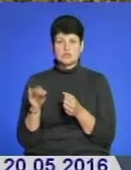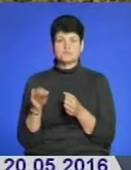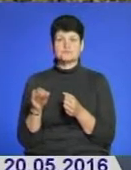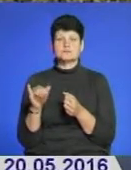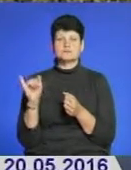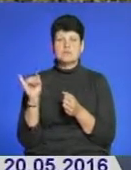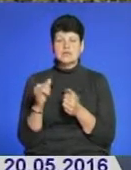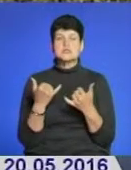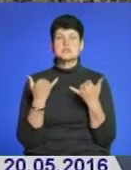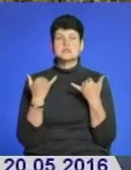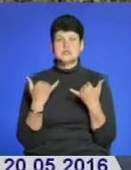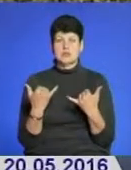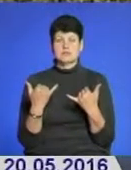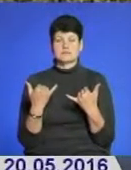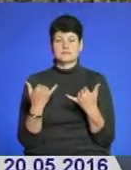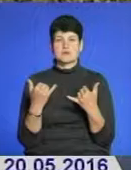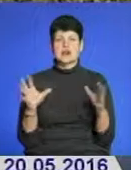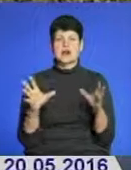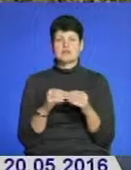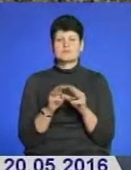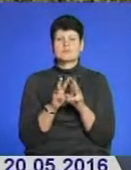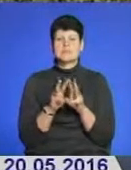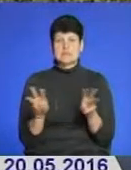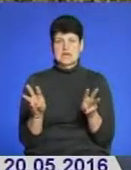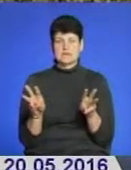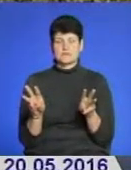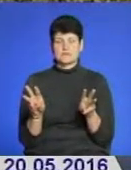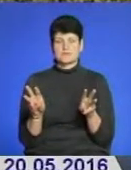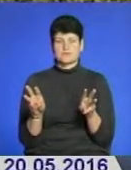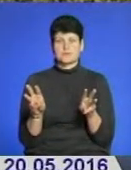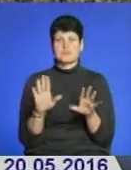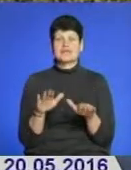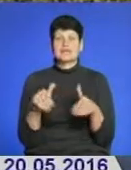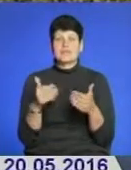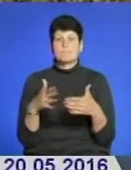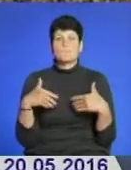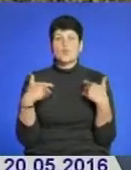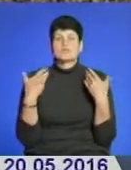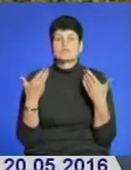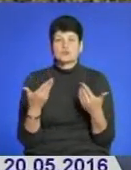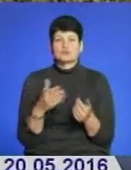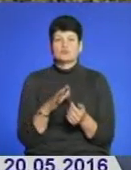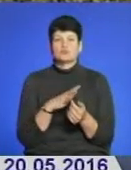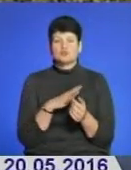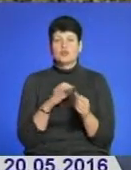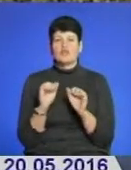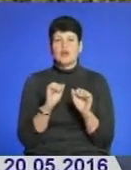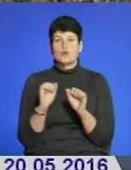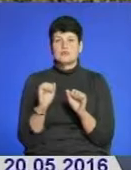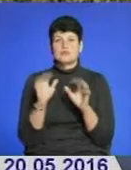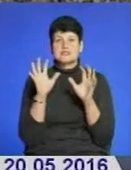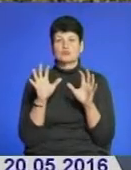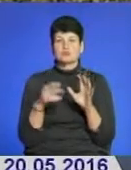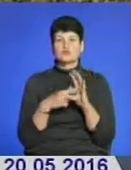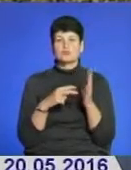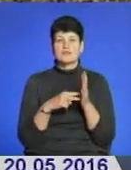саме зараз разом з міністерством ми даємо такі пропозиції, щоб все ж таки було десь вироглювано законодавчому